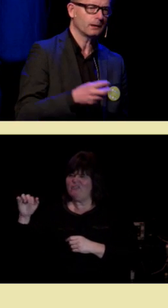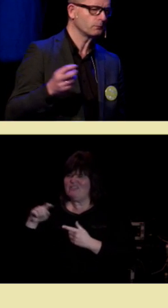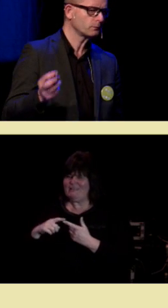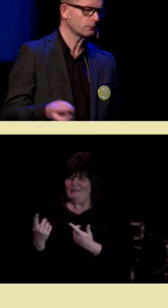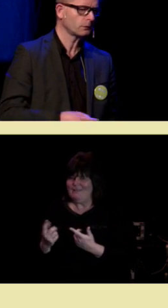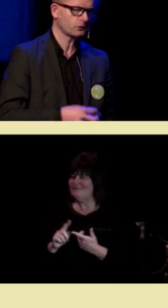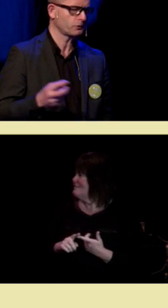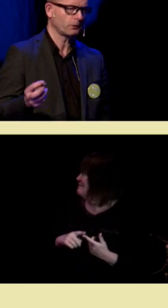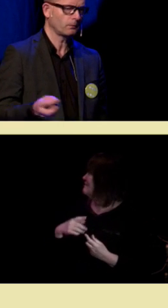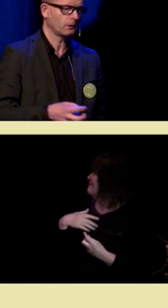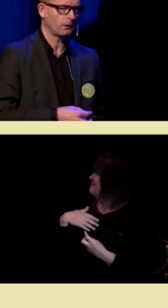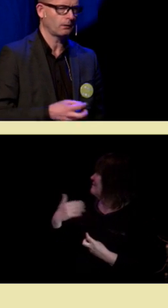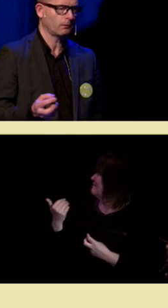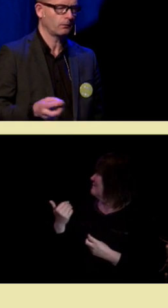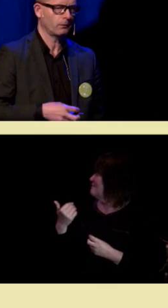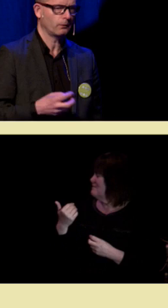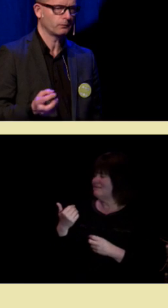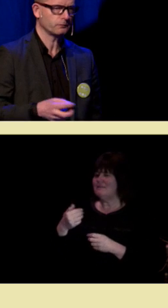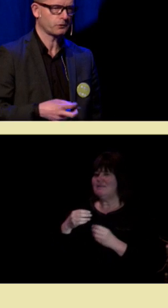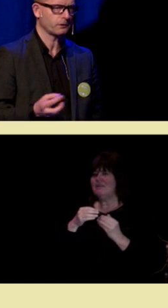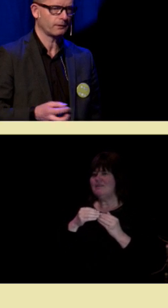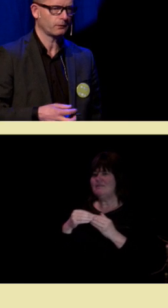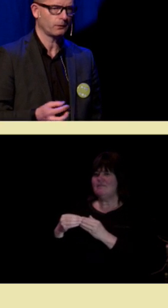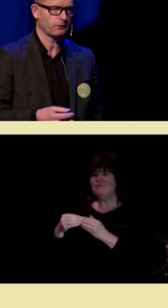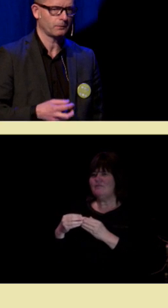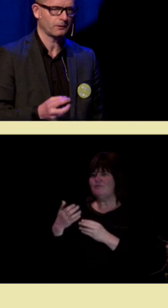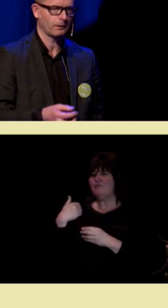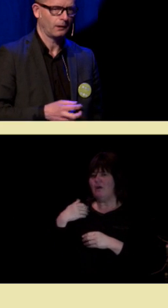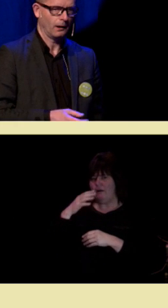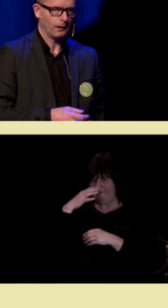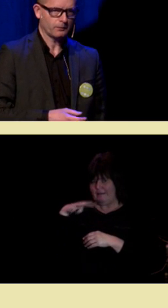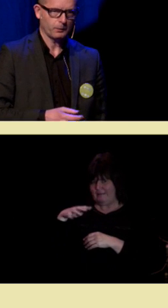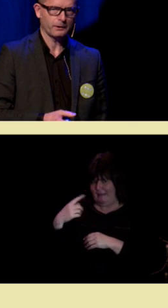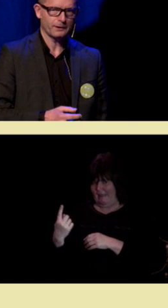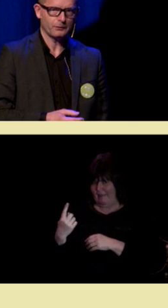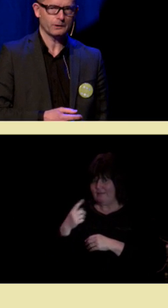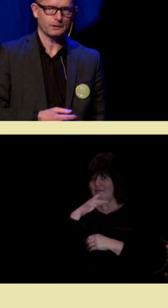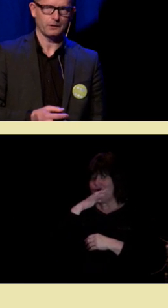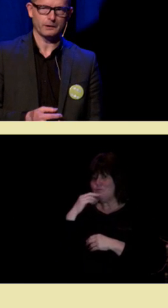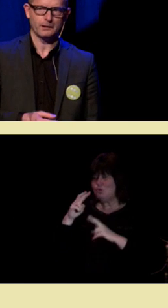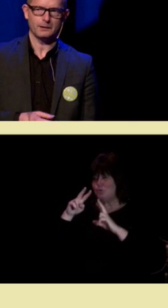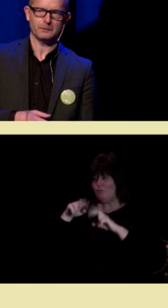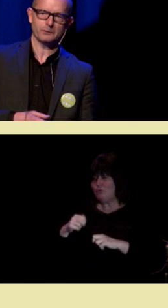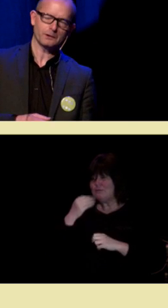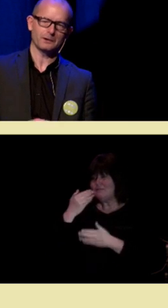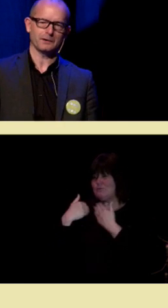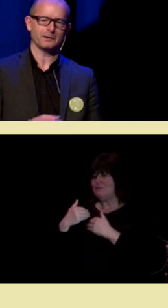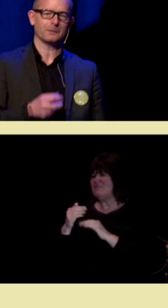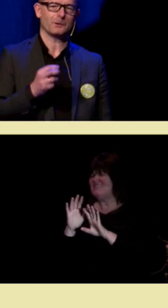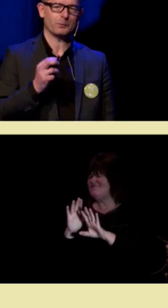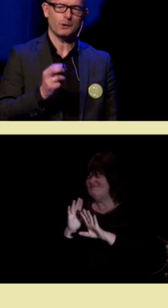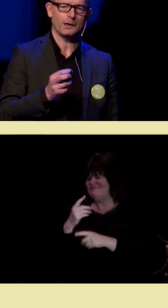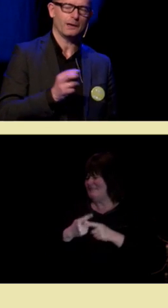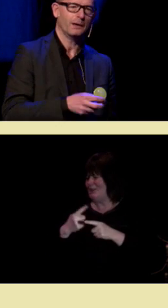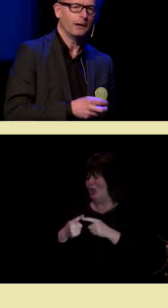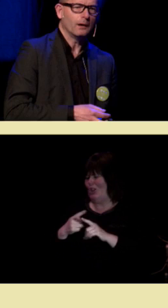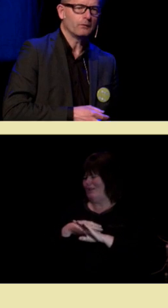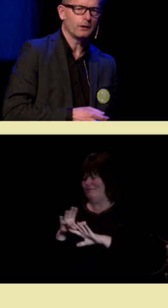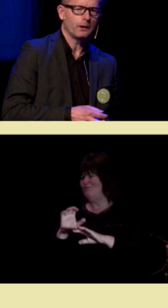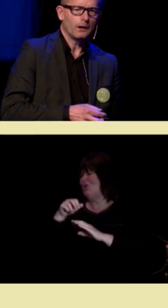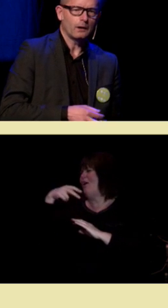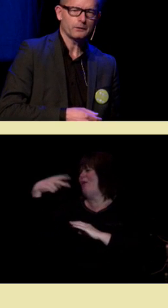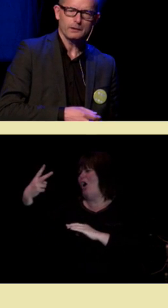Dette er en veldig morsom forskningshistorie som jeg skal spare dere for detaljen i. Det får vi ta en annen gang. Men poenget